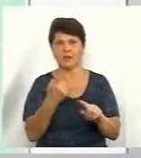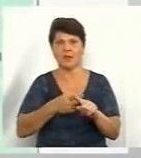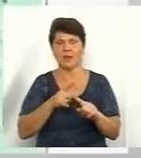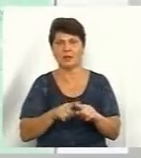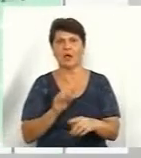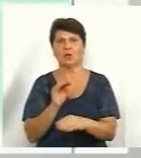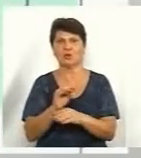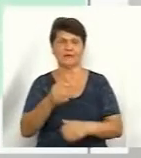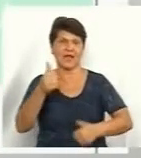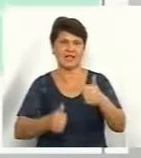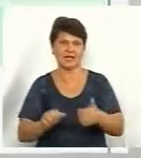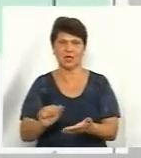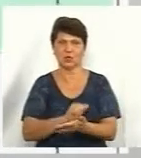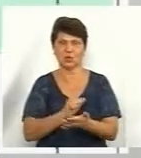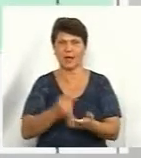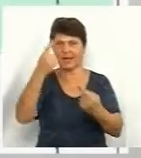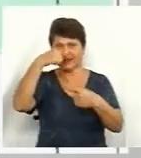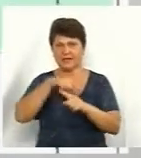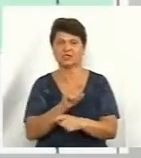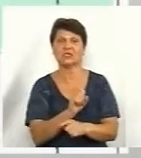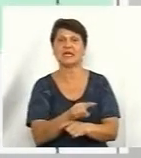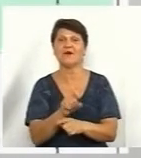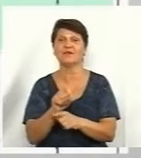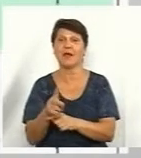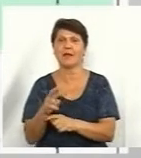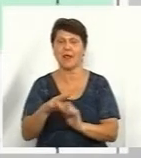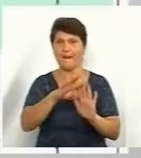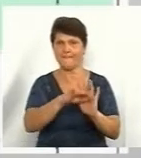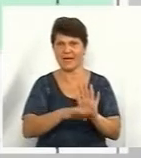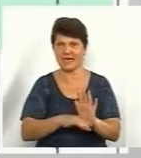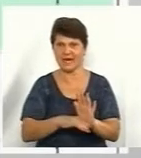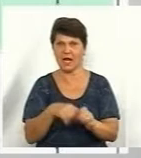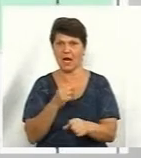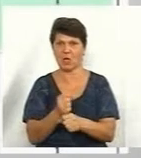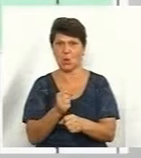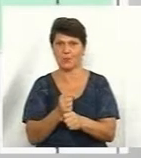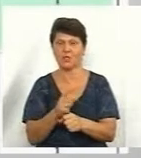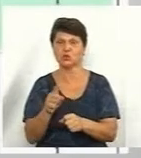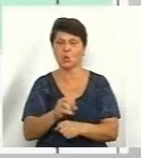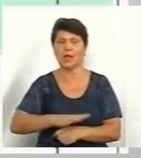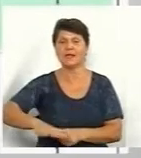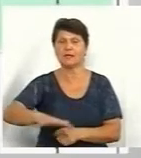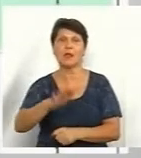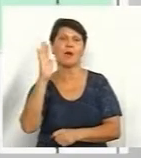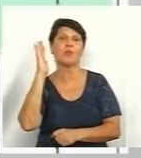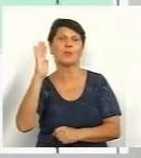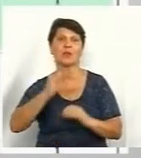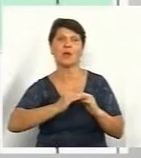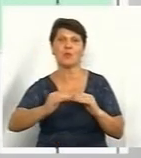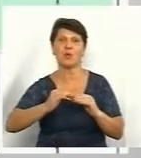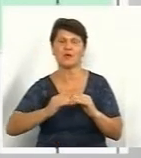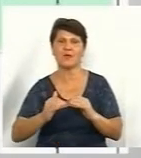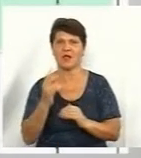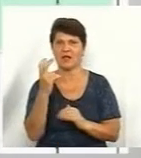додатку до тендерної документації у технічних завданнях, в переліку найменування робіт, йдеться, що на території майбутнього полігону звалять